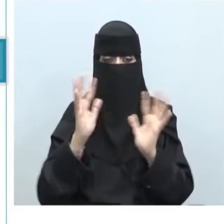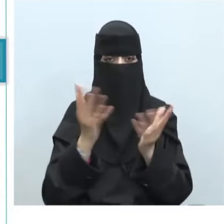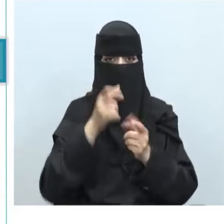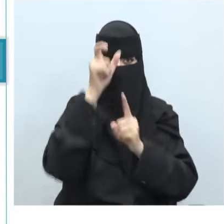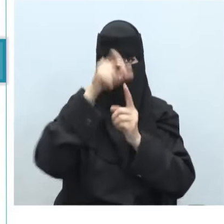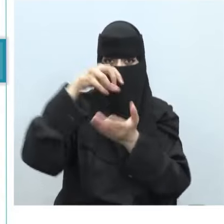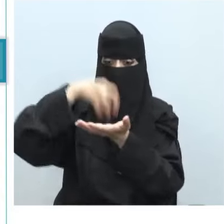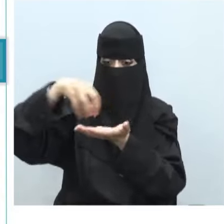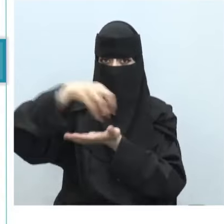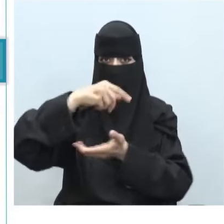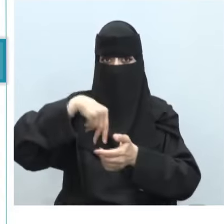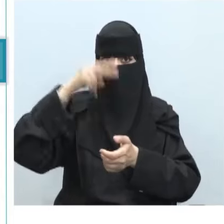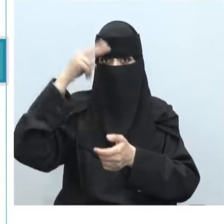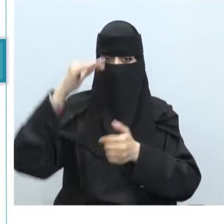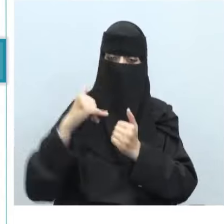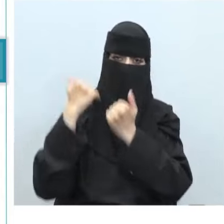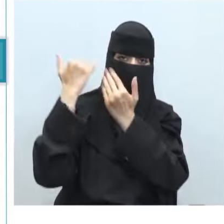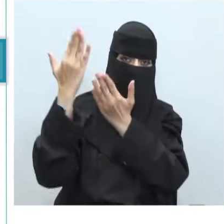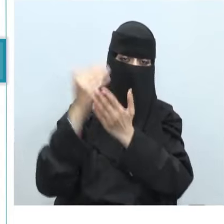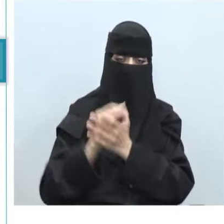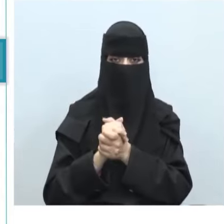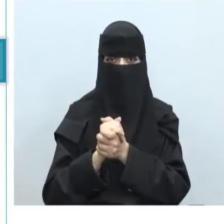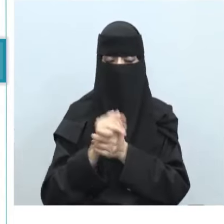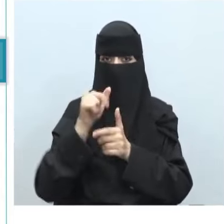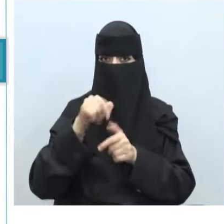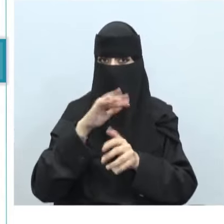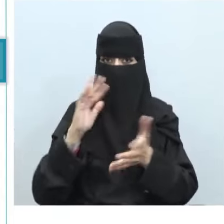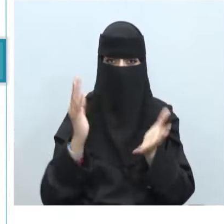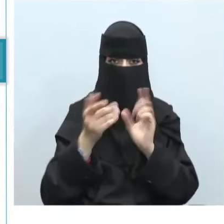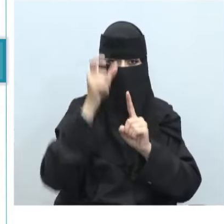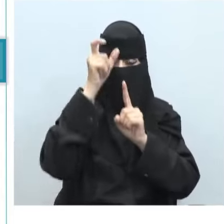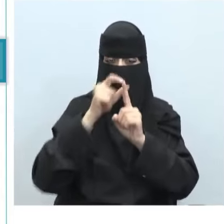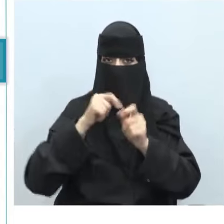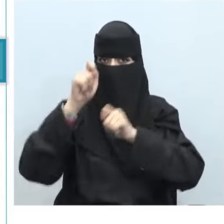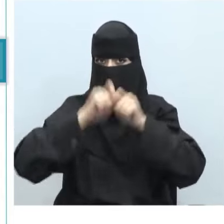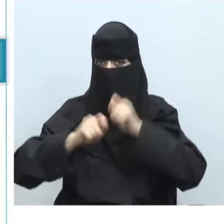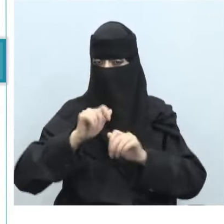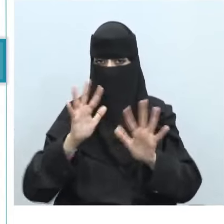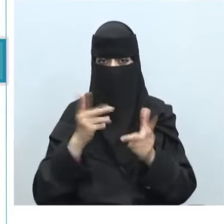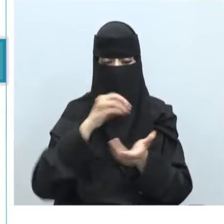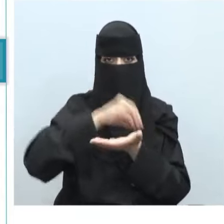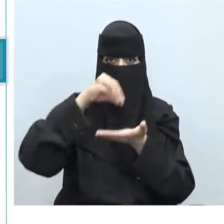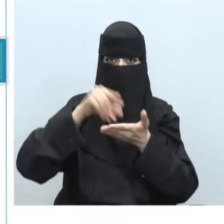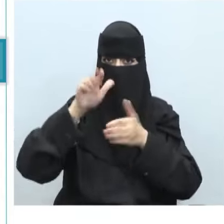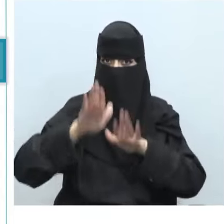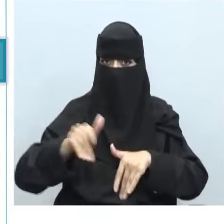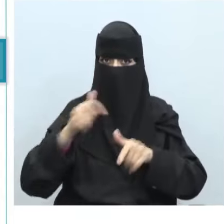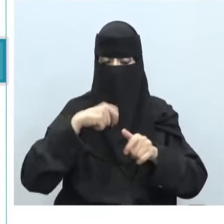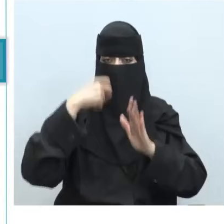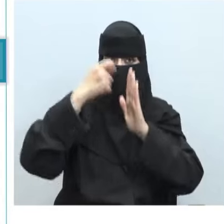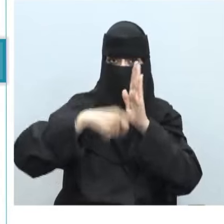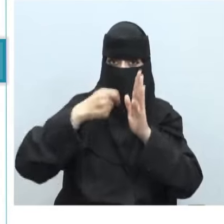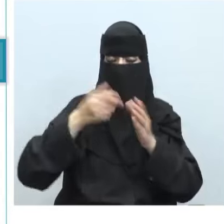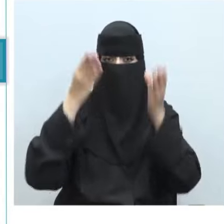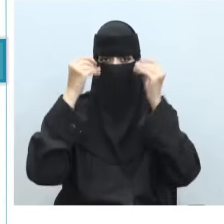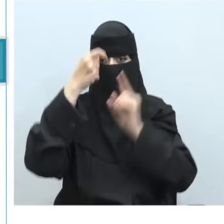الكيانات في المملكة وخارج المملكة لجميع الأفراد باستخدام أي وسيلة بما في ذلك معالجة